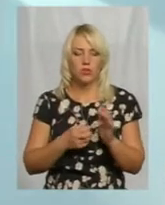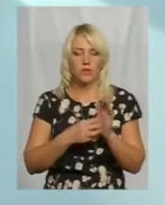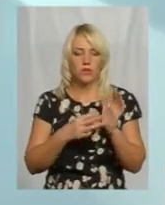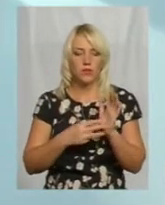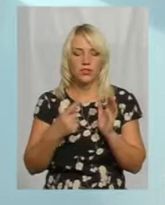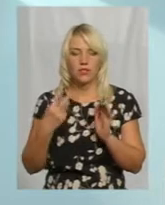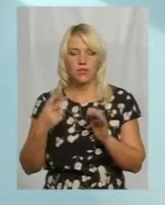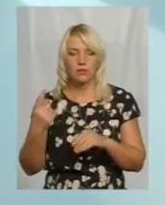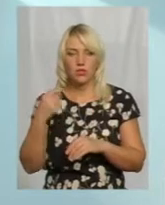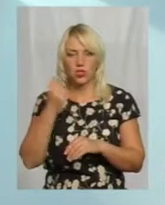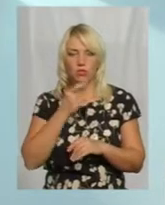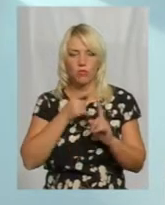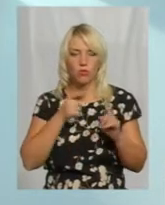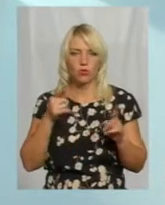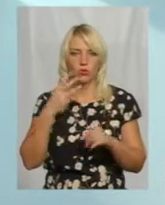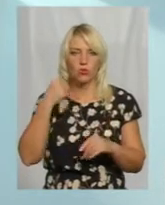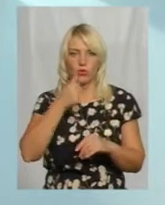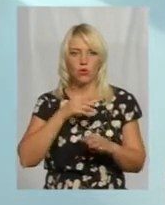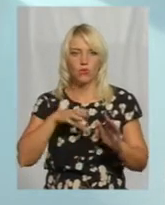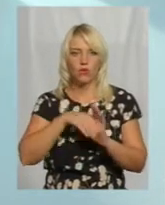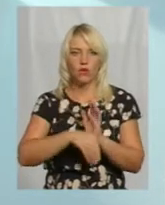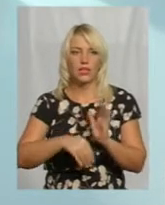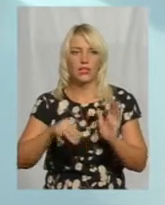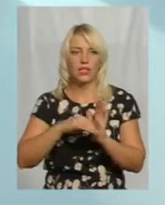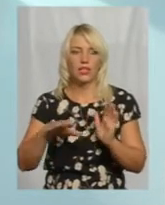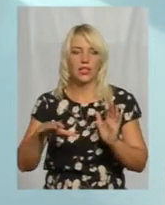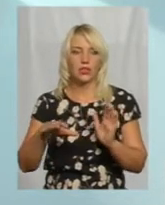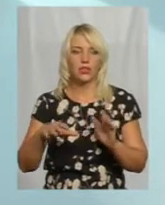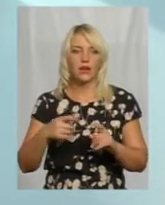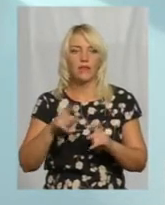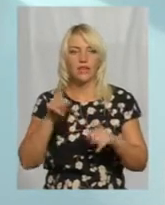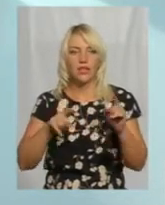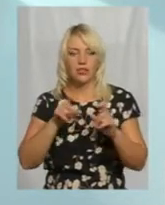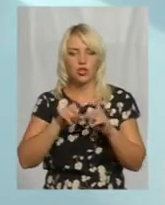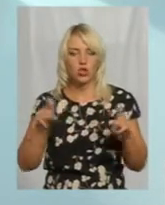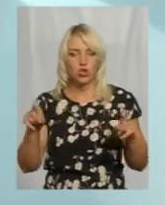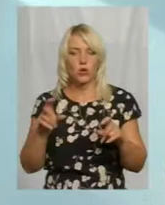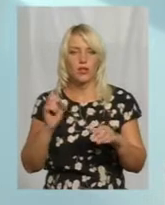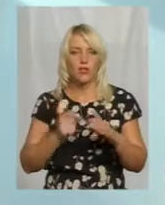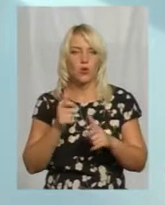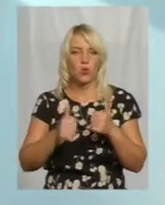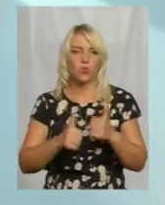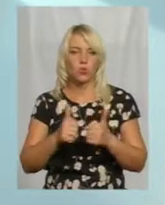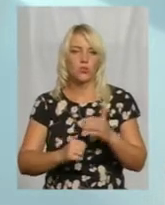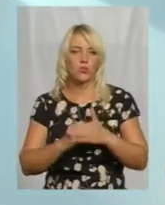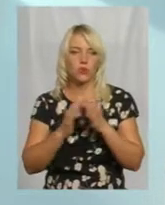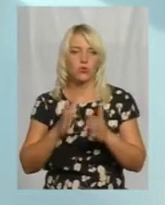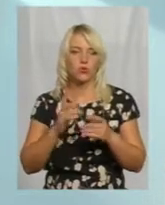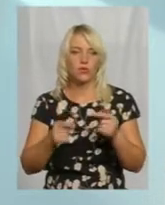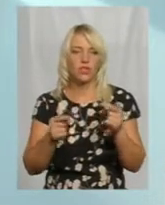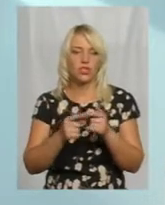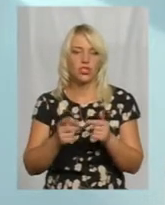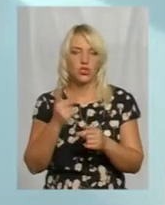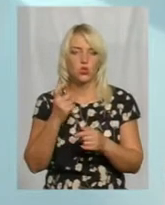рік протягом трьох років запровадити в певних школах, це на конкурсі основи, буде визначено 100 шкіл десь